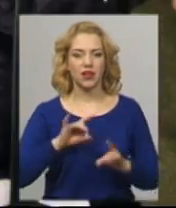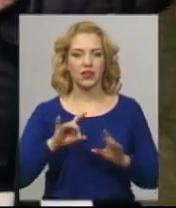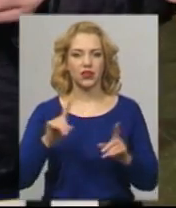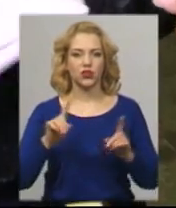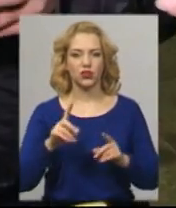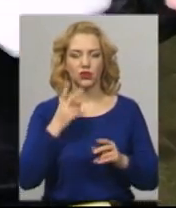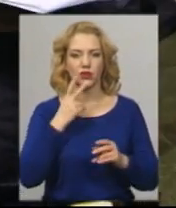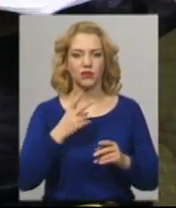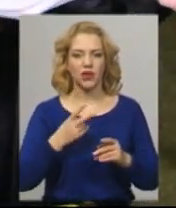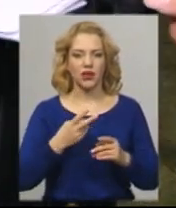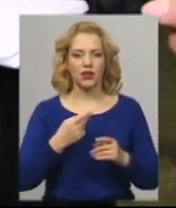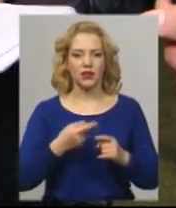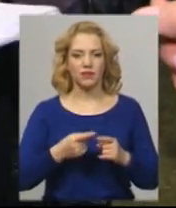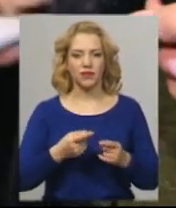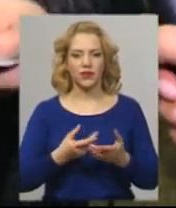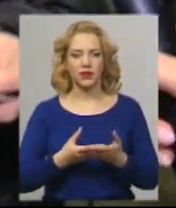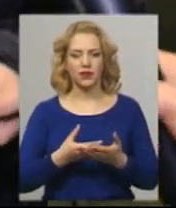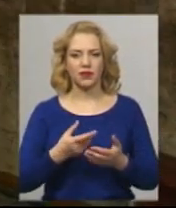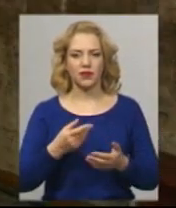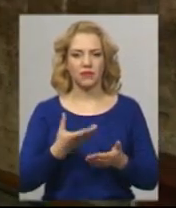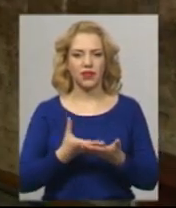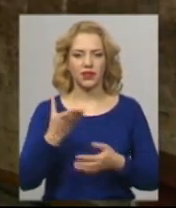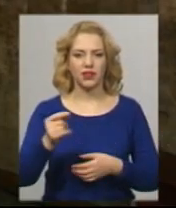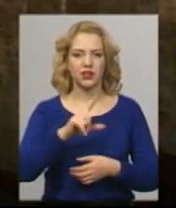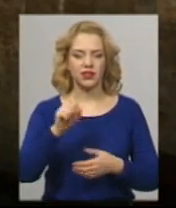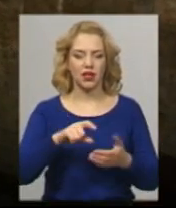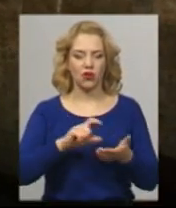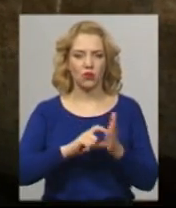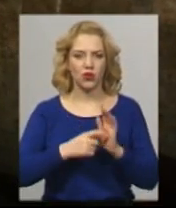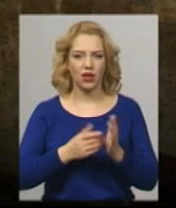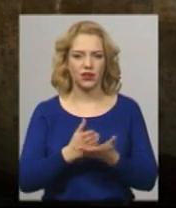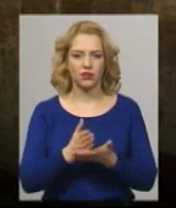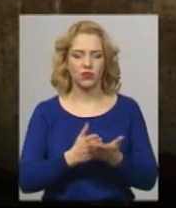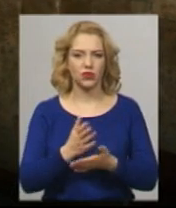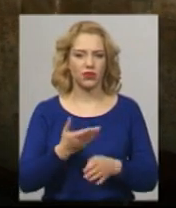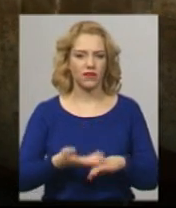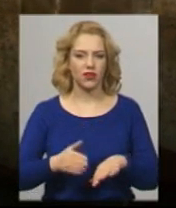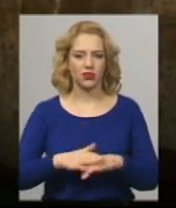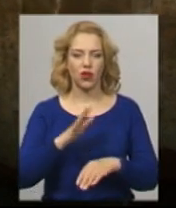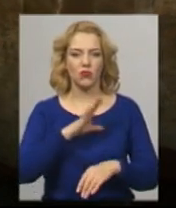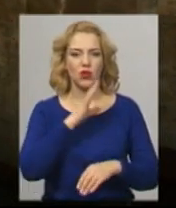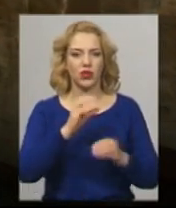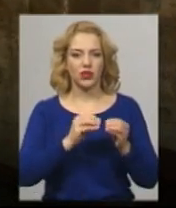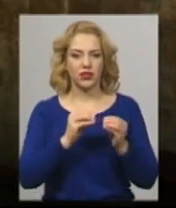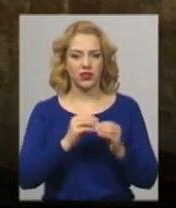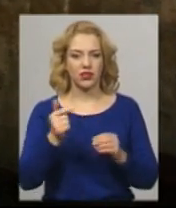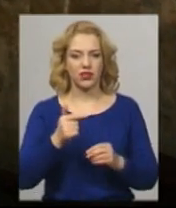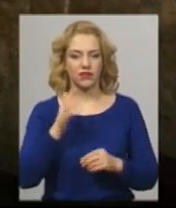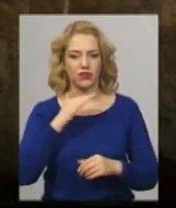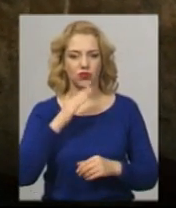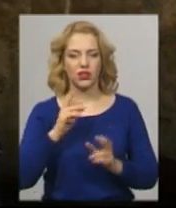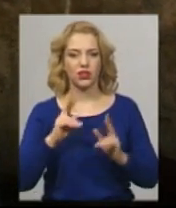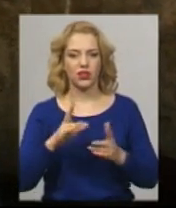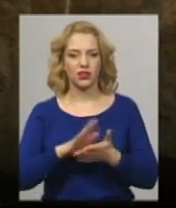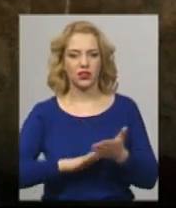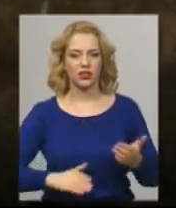оплачувати комунальні послуги її родині дедалі важче. О 10 гривень вже вода. Я не знаю, як